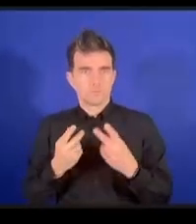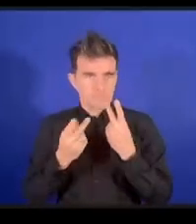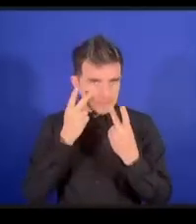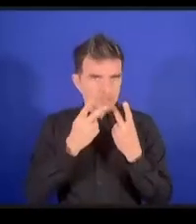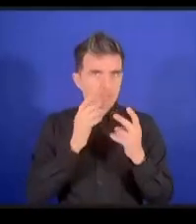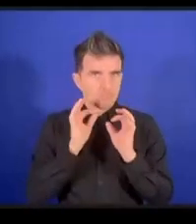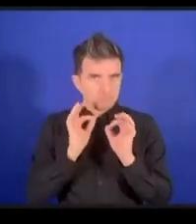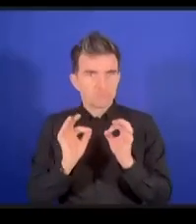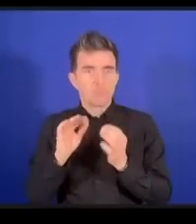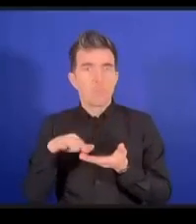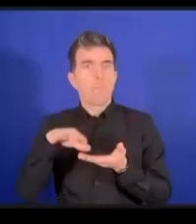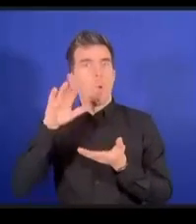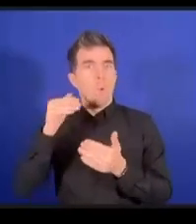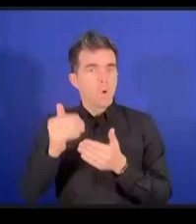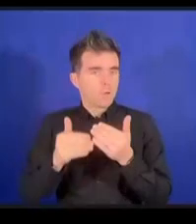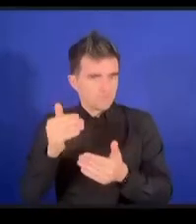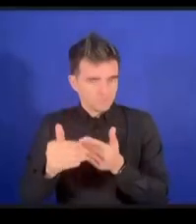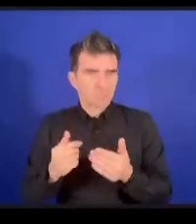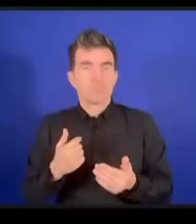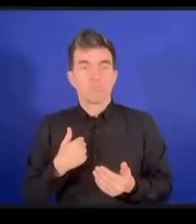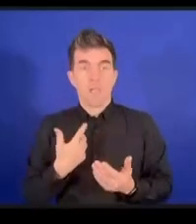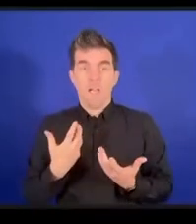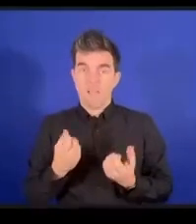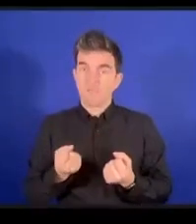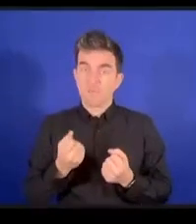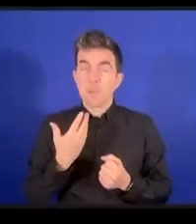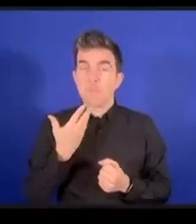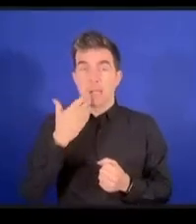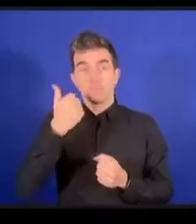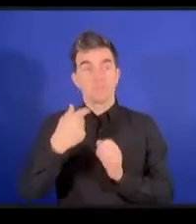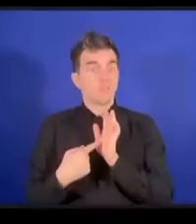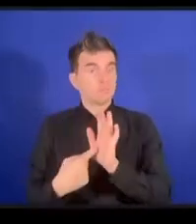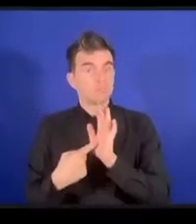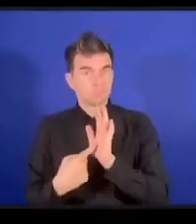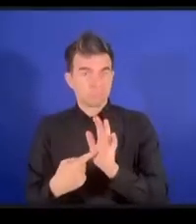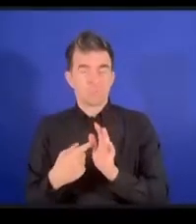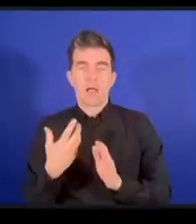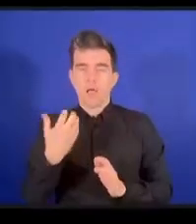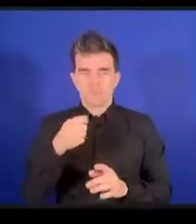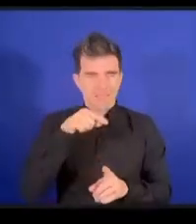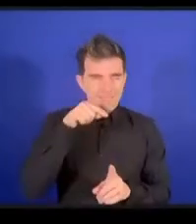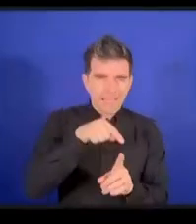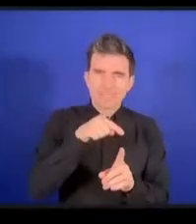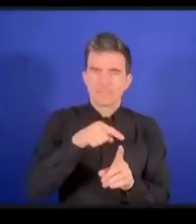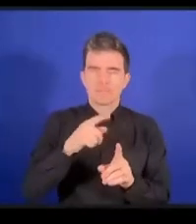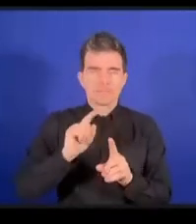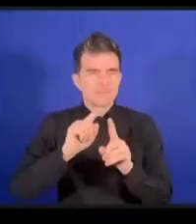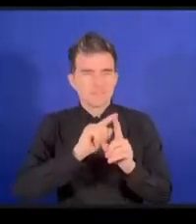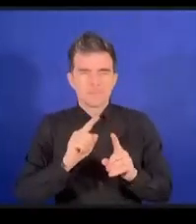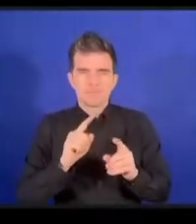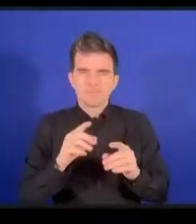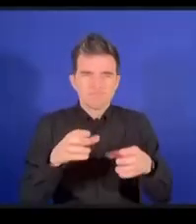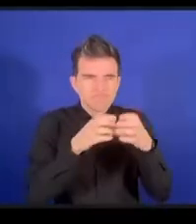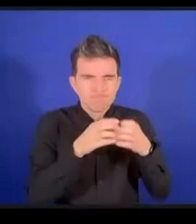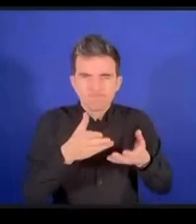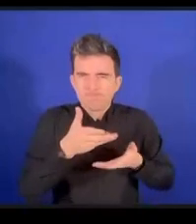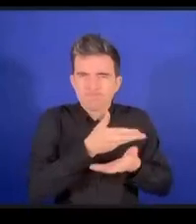っていますでも我々このようなコラボレーションの事例というのはたくさんあると思います